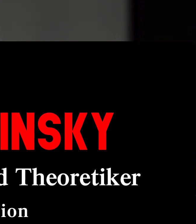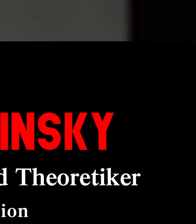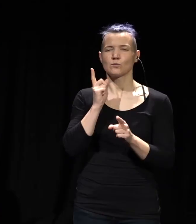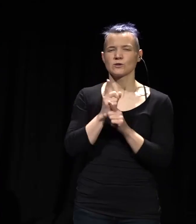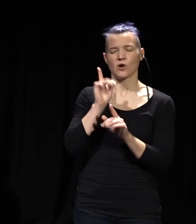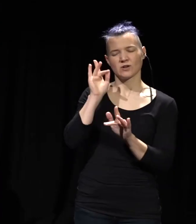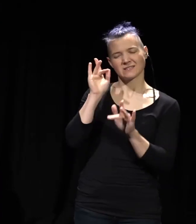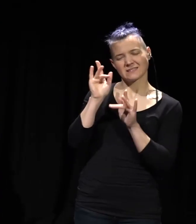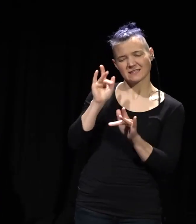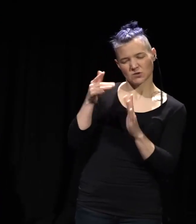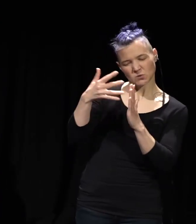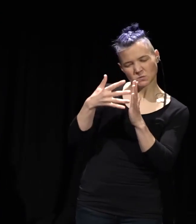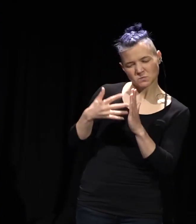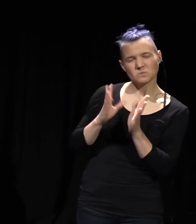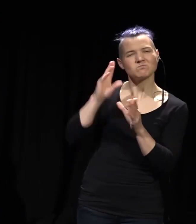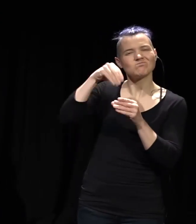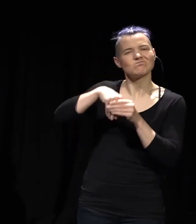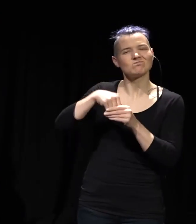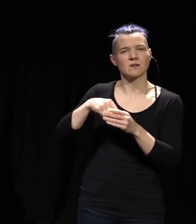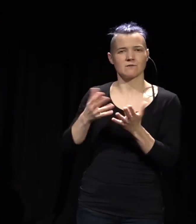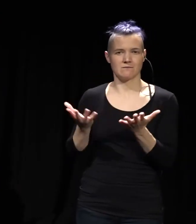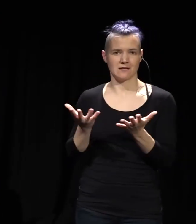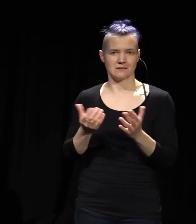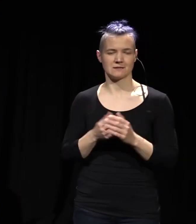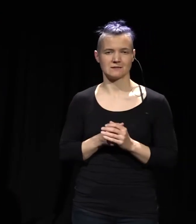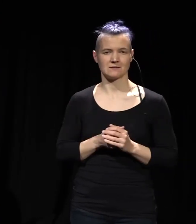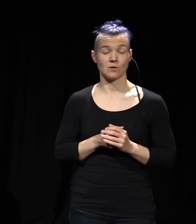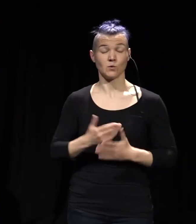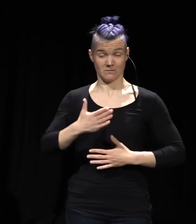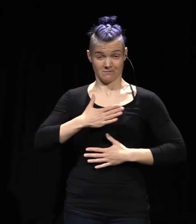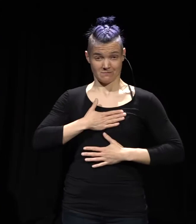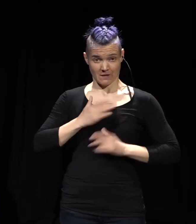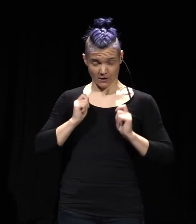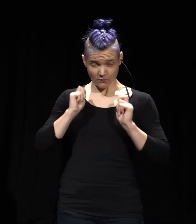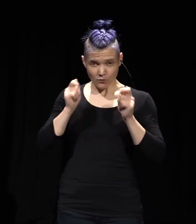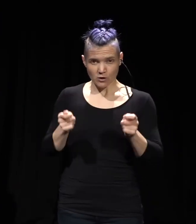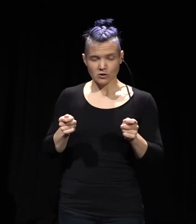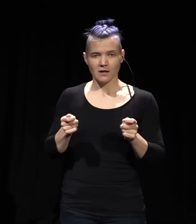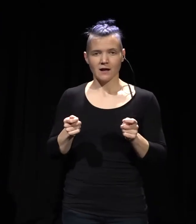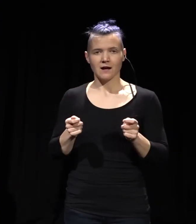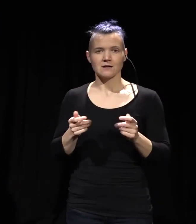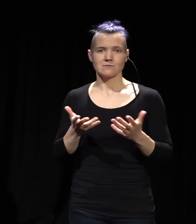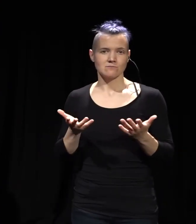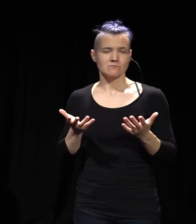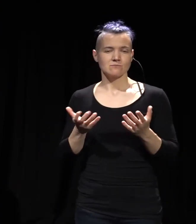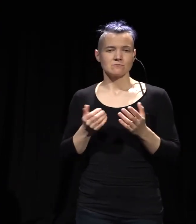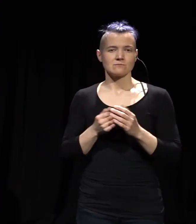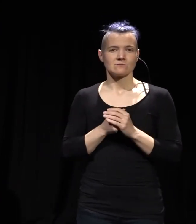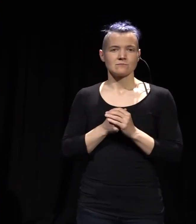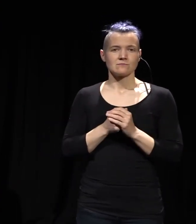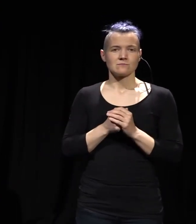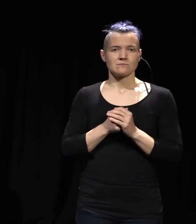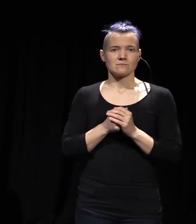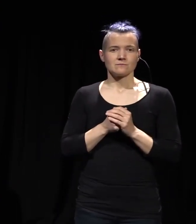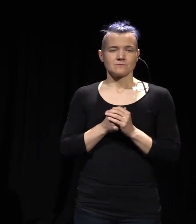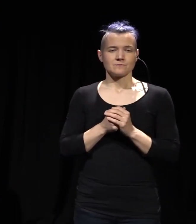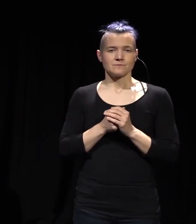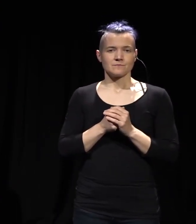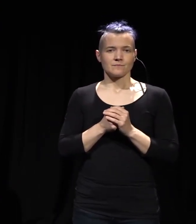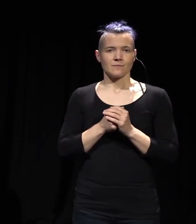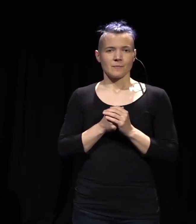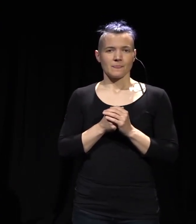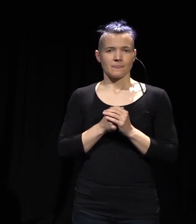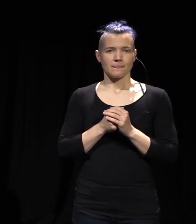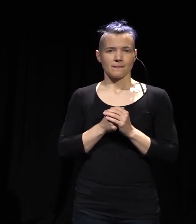Was ich jetzt vorschlagen, wäre, zu diesen